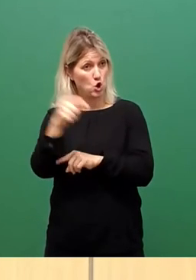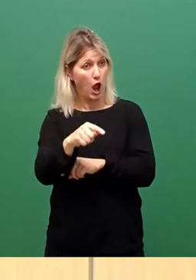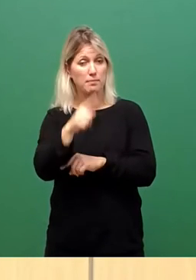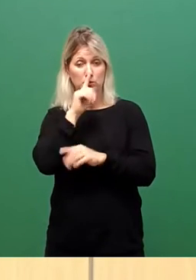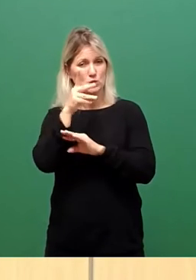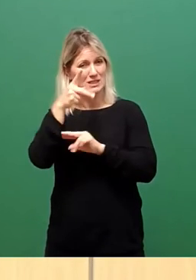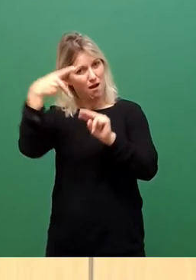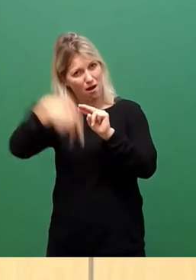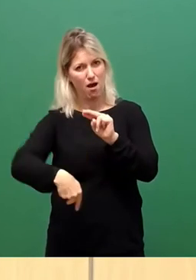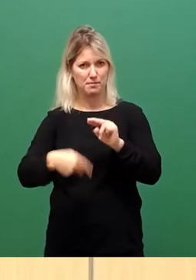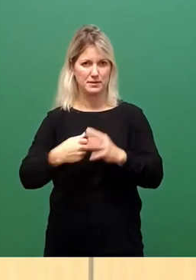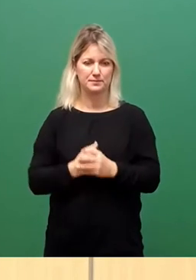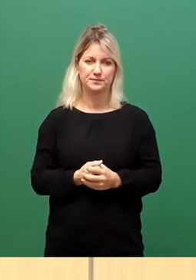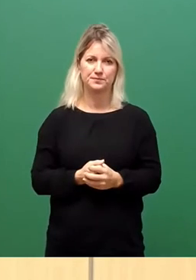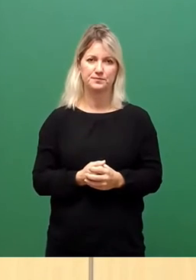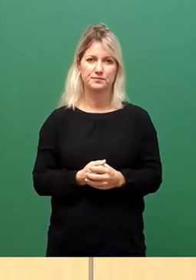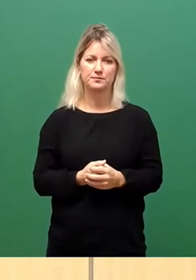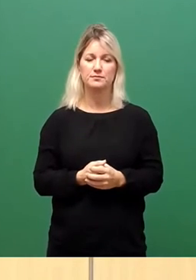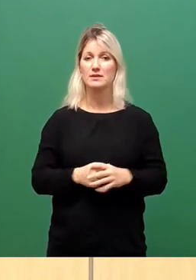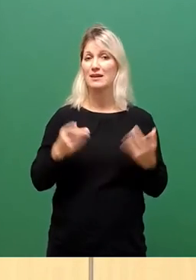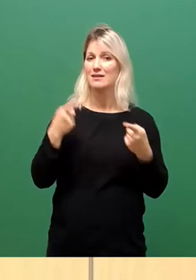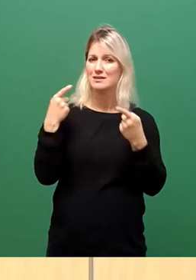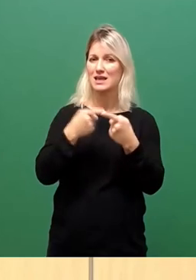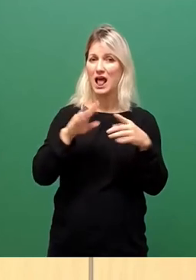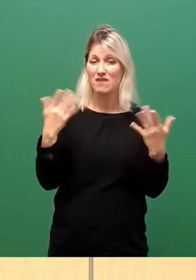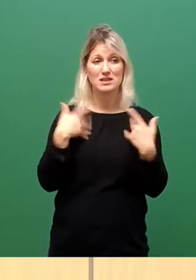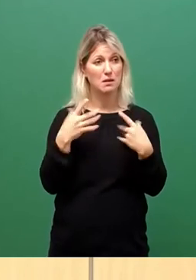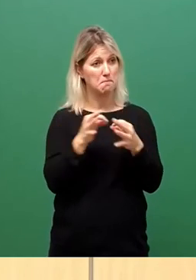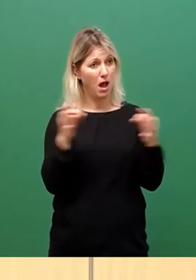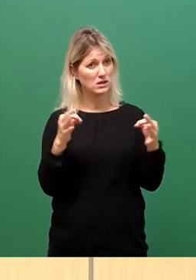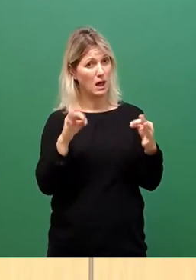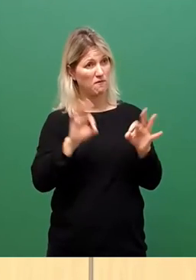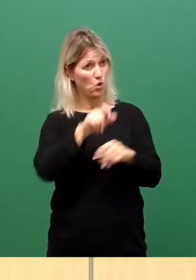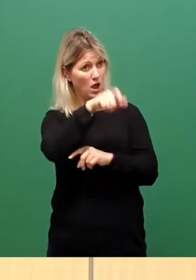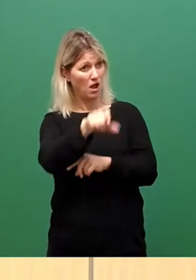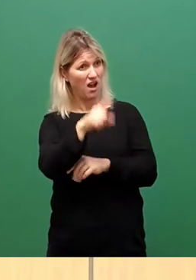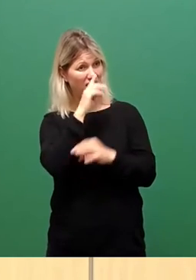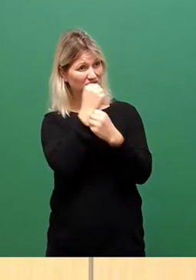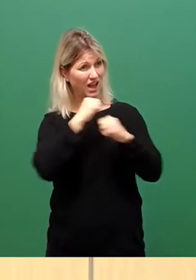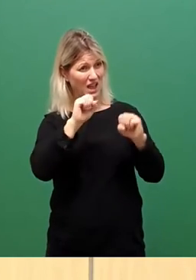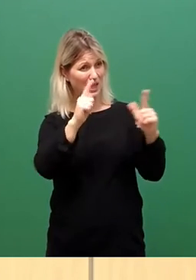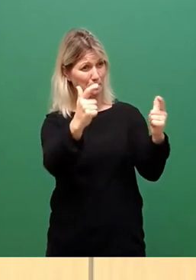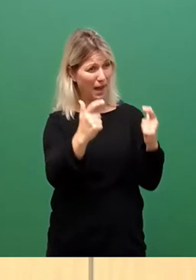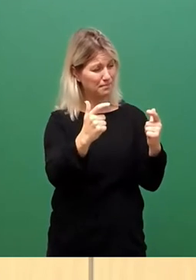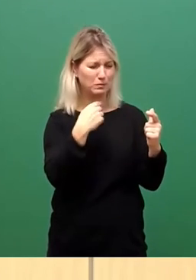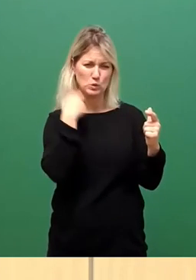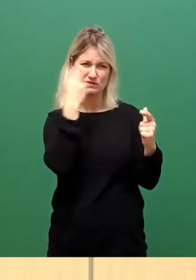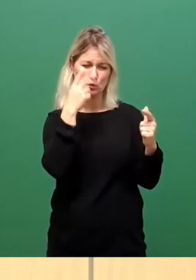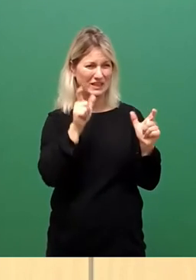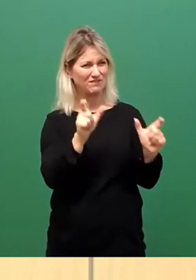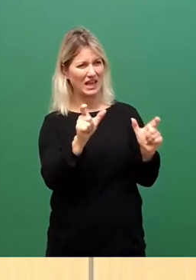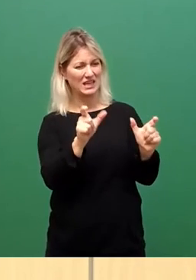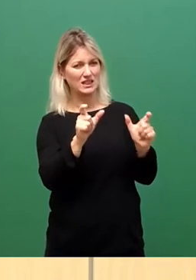Ziel muss es sein, freiheitseinschränkende Maßnahmen für die Bürgerinnen und Bürger, soweit es geht, zu verhindern und vorher alle milderen